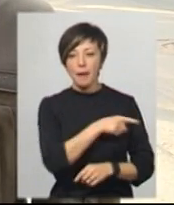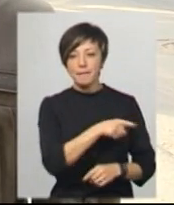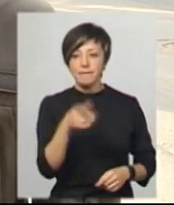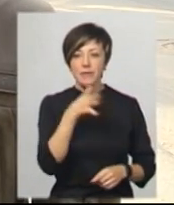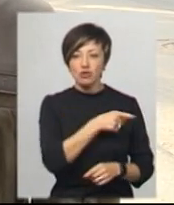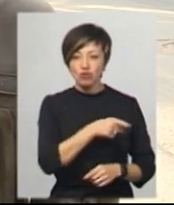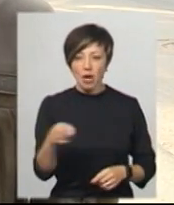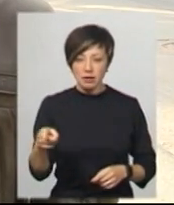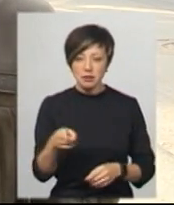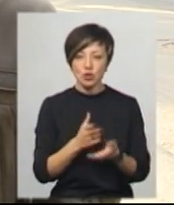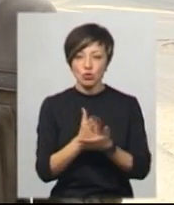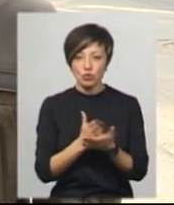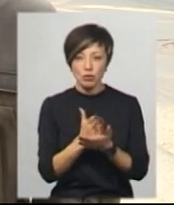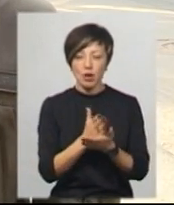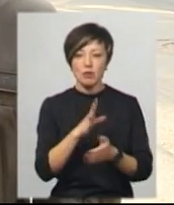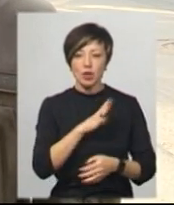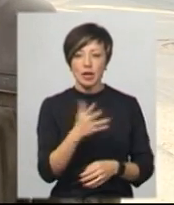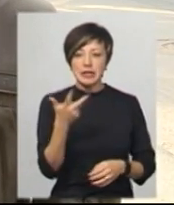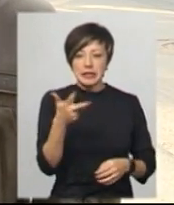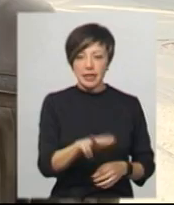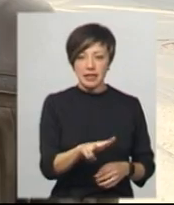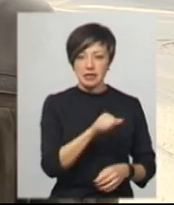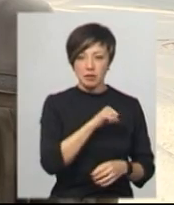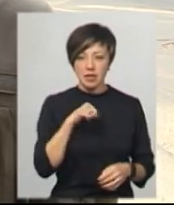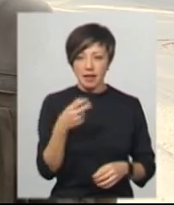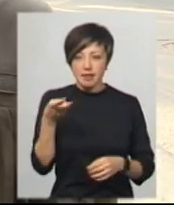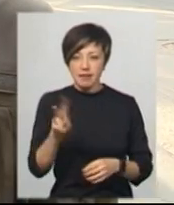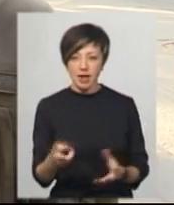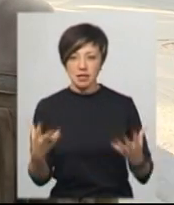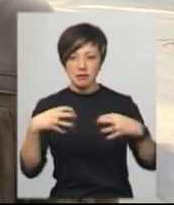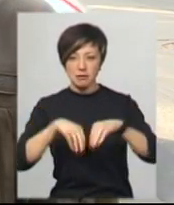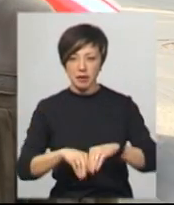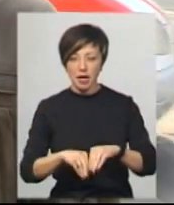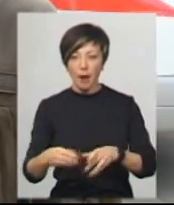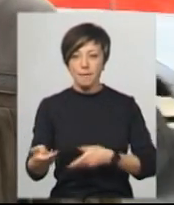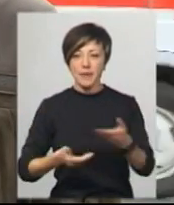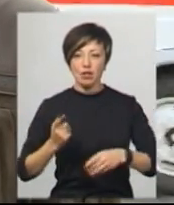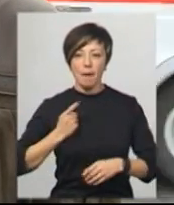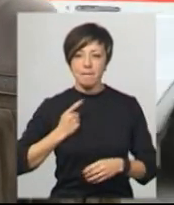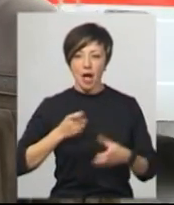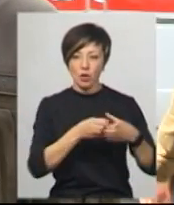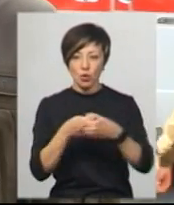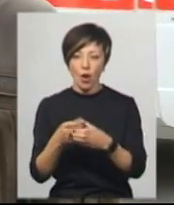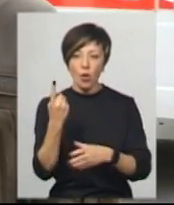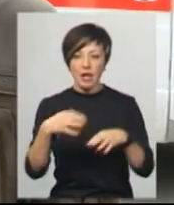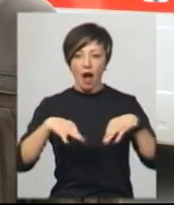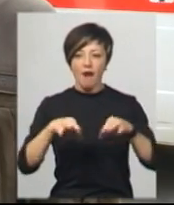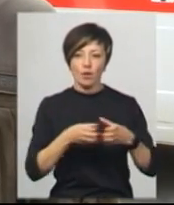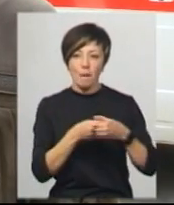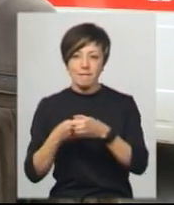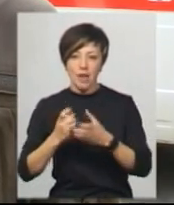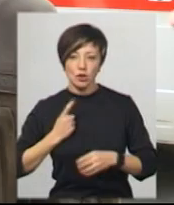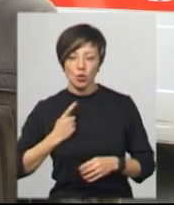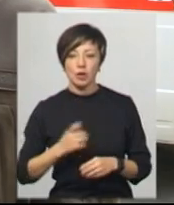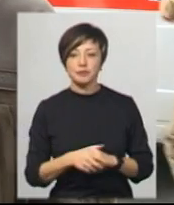несення служби виділялося три самостійних та два спільних піших патрулі, а також один автопатруль. До складів